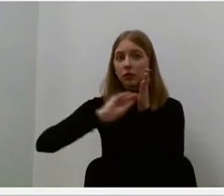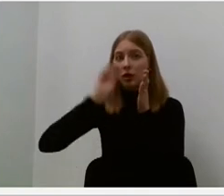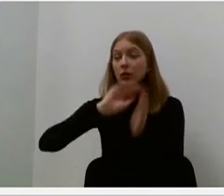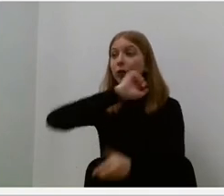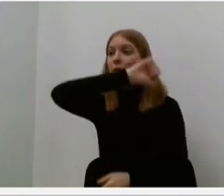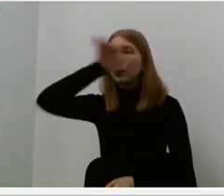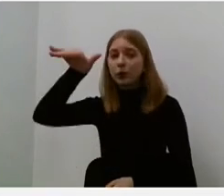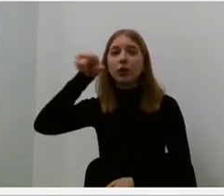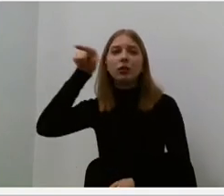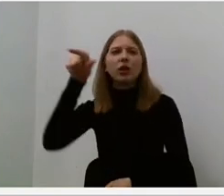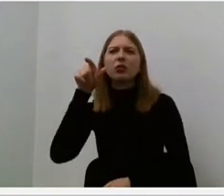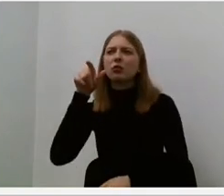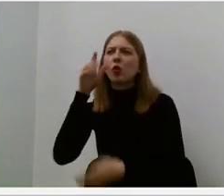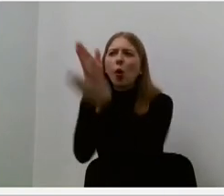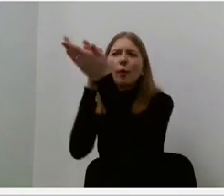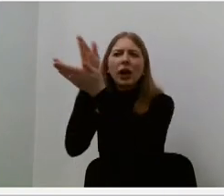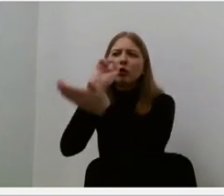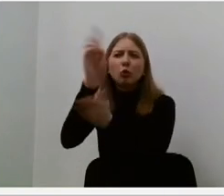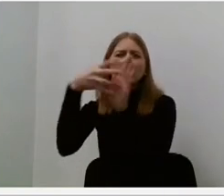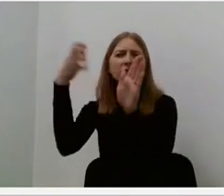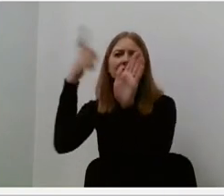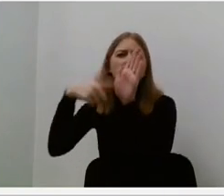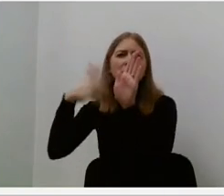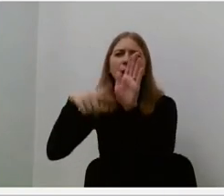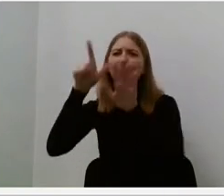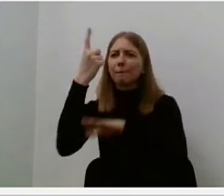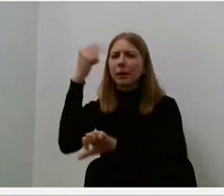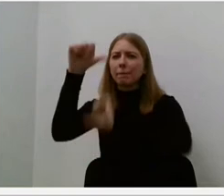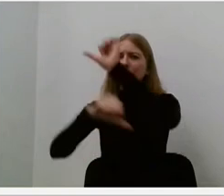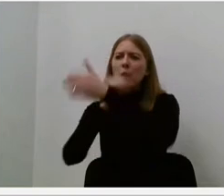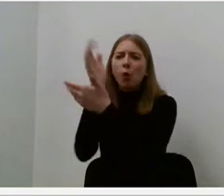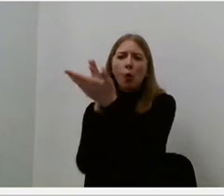sunki operacija 1971 metais,